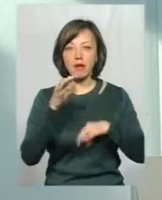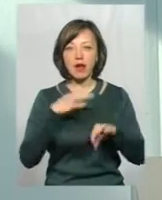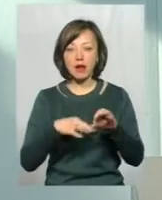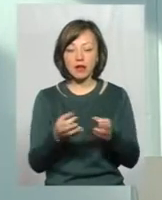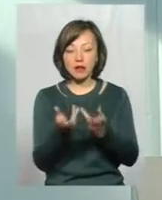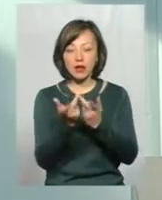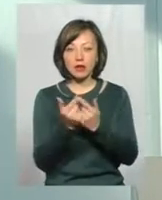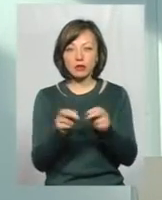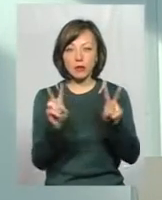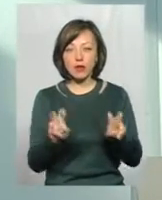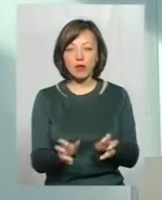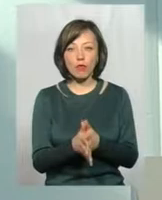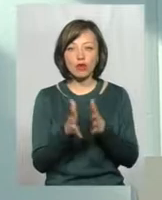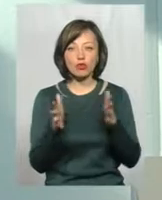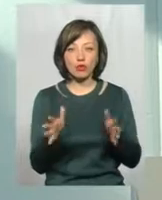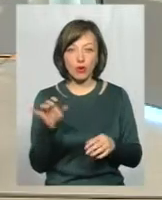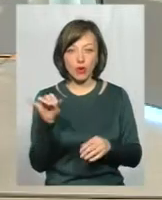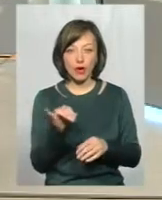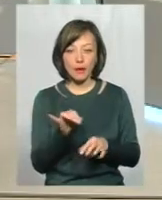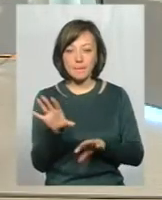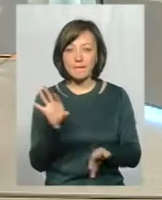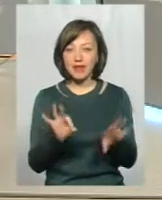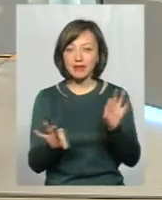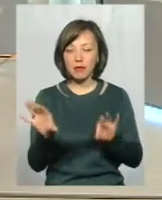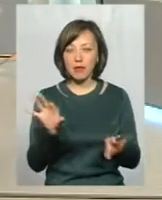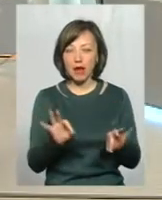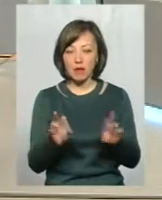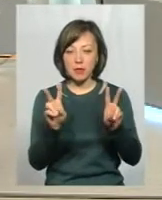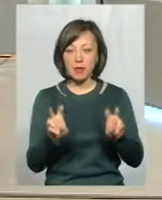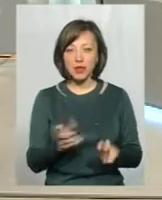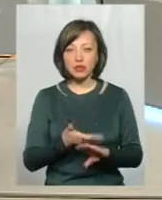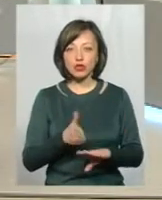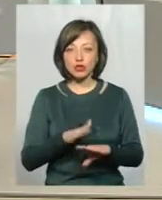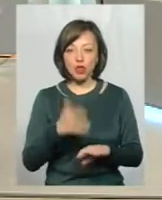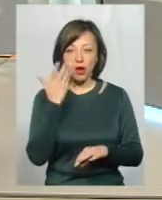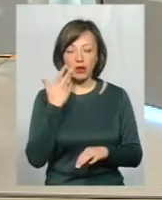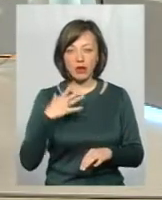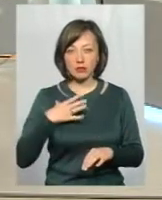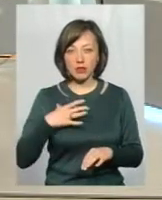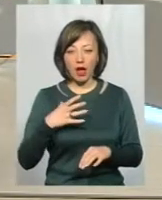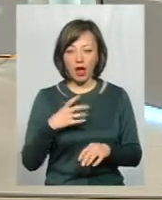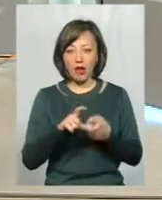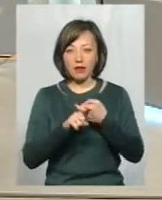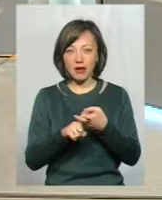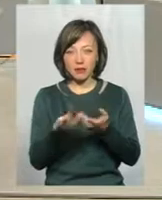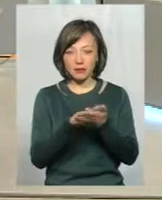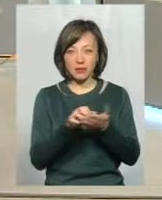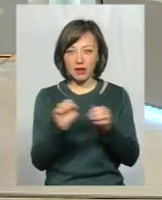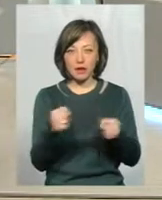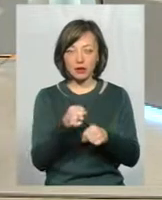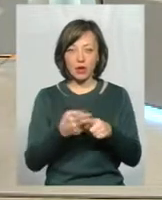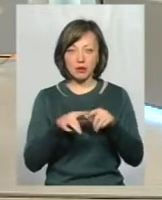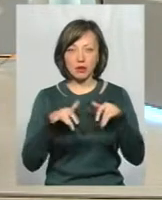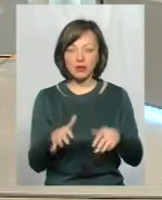Количество препаратів більше, і подобрати препарати тяжело, коли є устойчивість ко многим препаратам. Тому, естественно, це